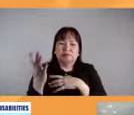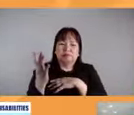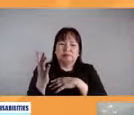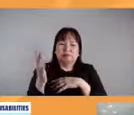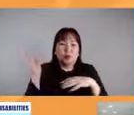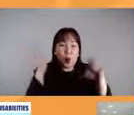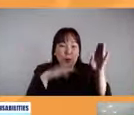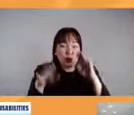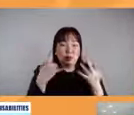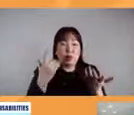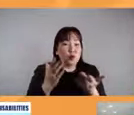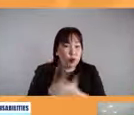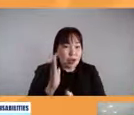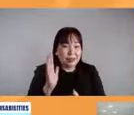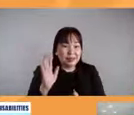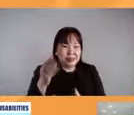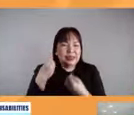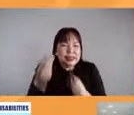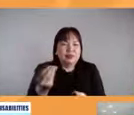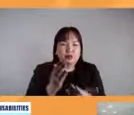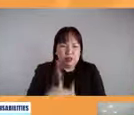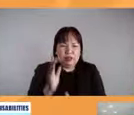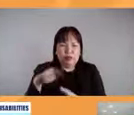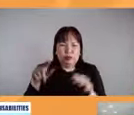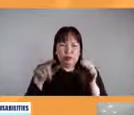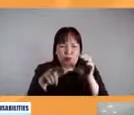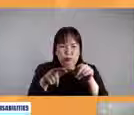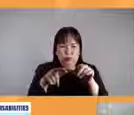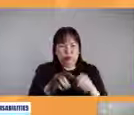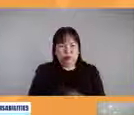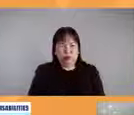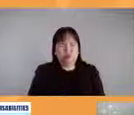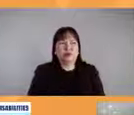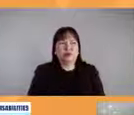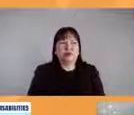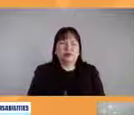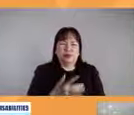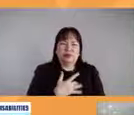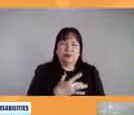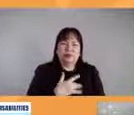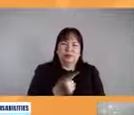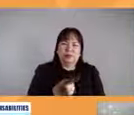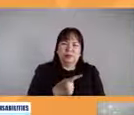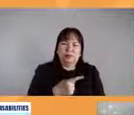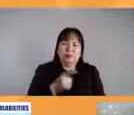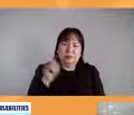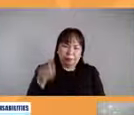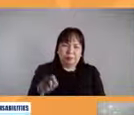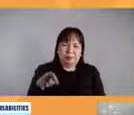karapatan na may kapansanan so basically yun ang talagang dapat